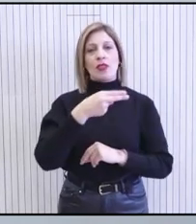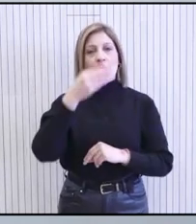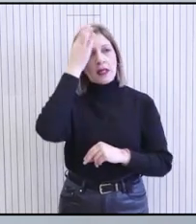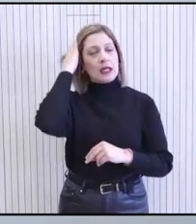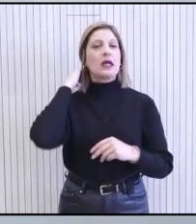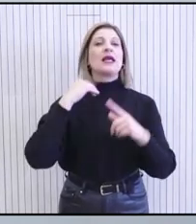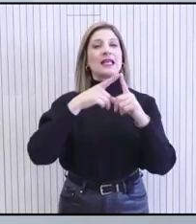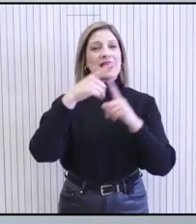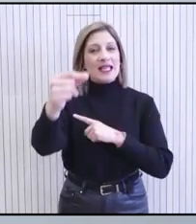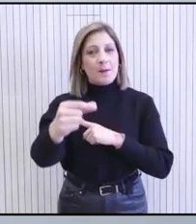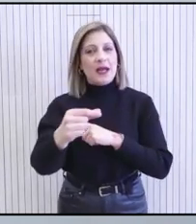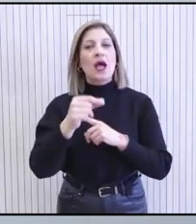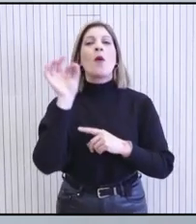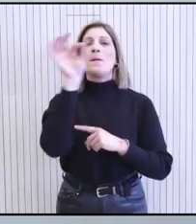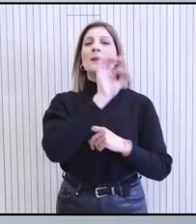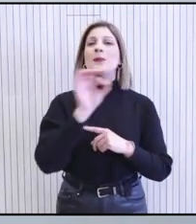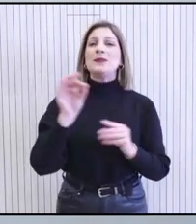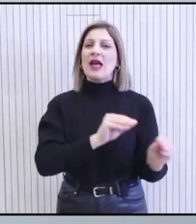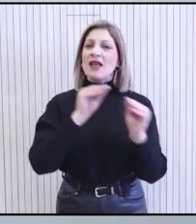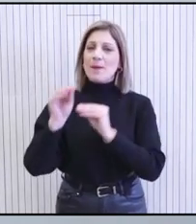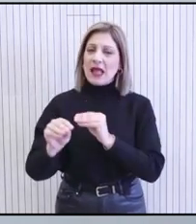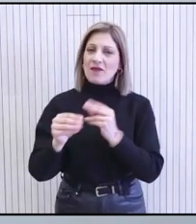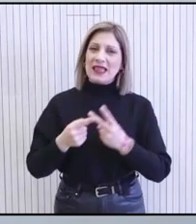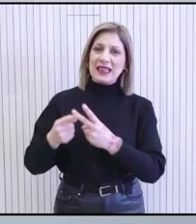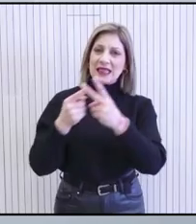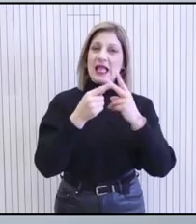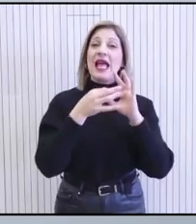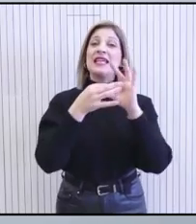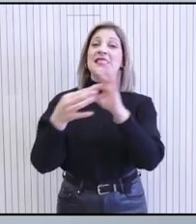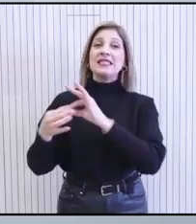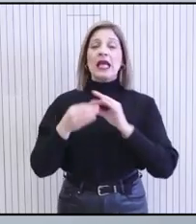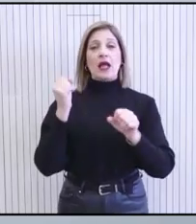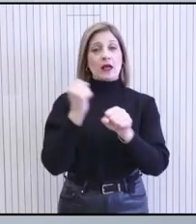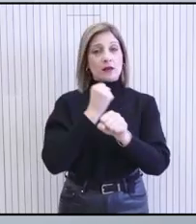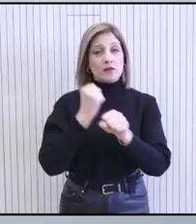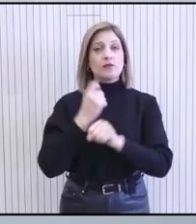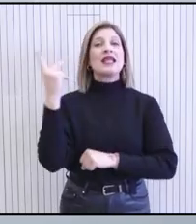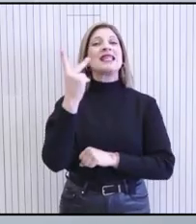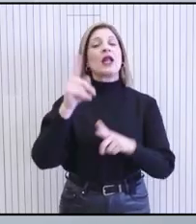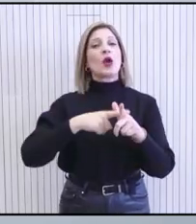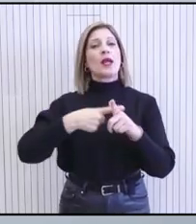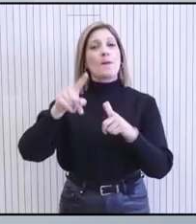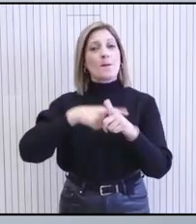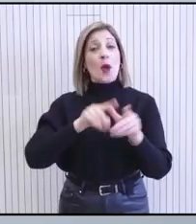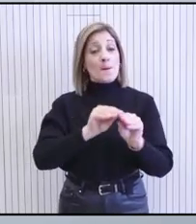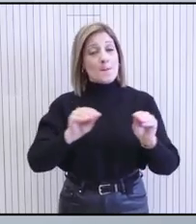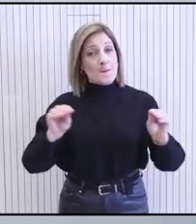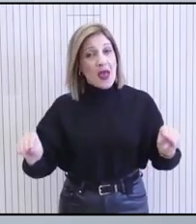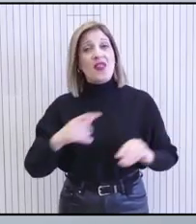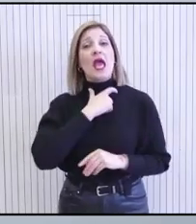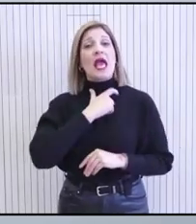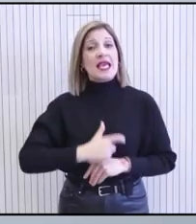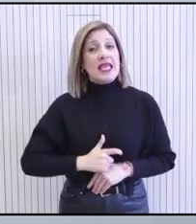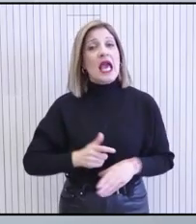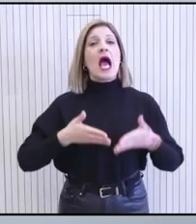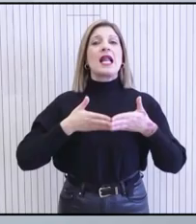κυπριακό, η ψηφιακή μετάβαση, η συνεργασία σε θέματα εργασίας και κοινωνικής πολιτικής, παιδείας, υγείας,